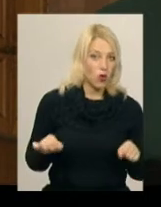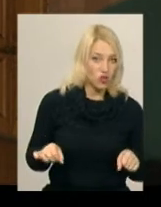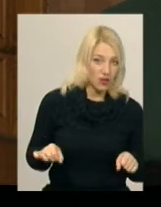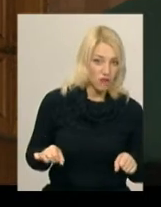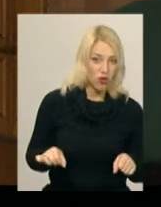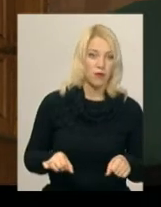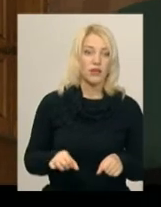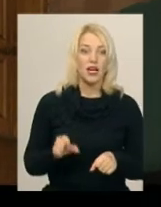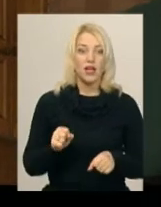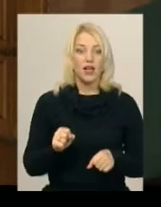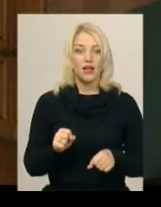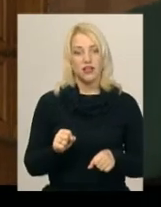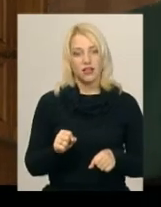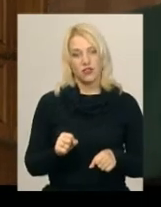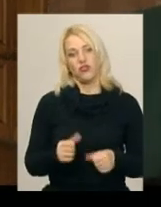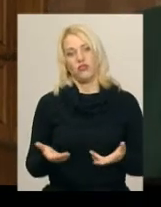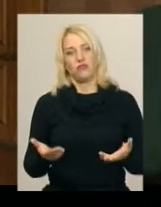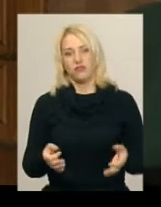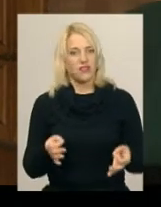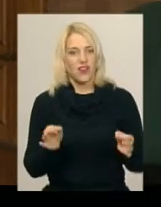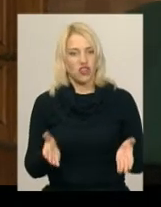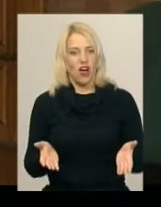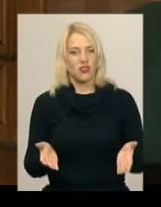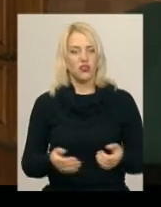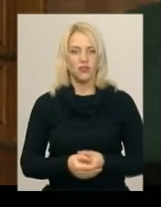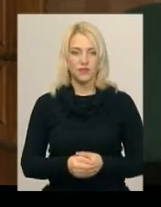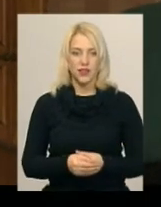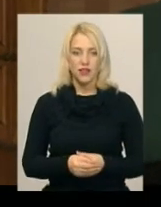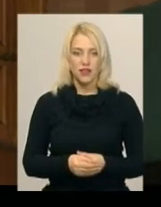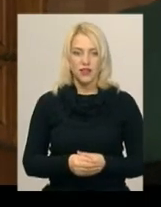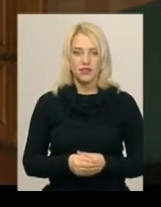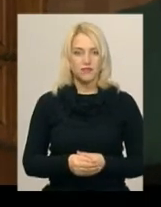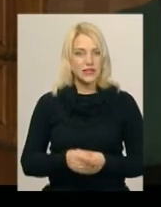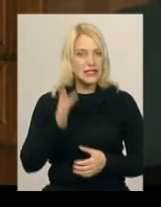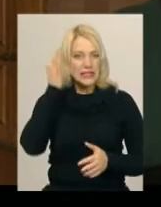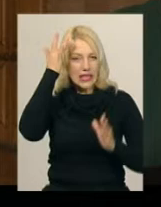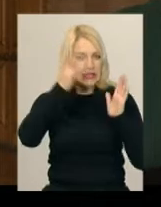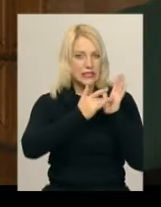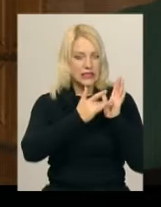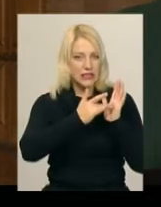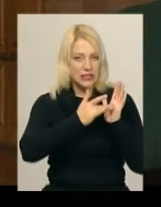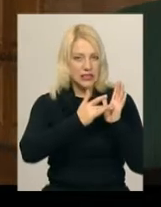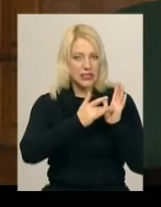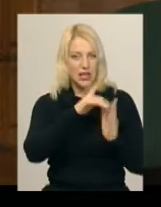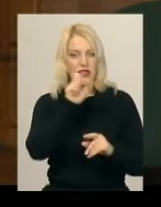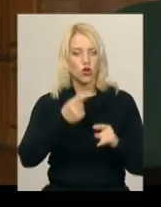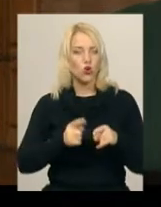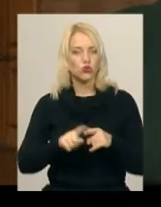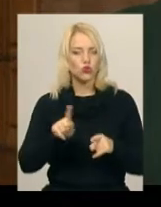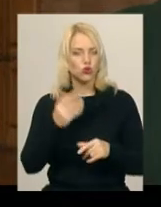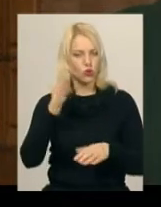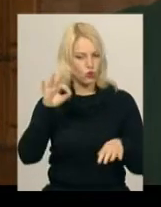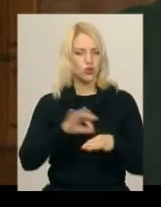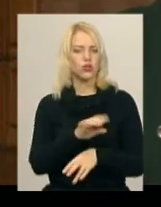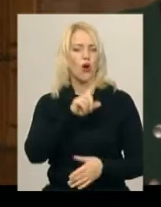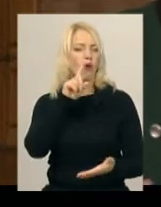відсавний, звичайно. Зациклений на тому, що його дружина